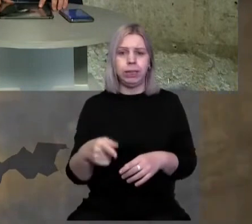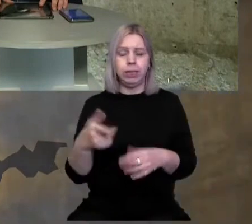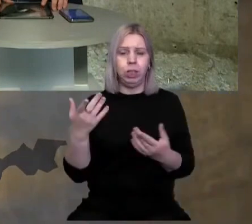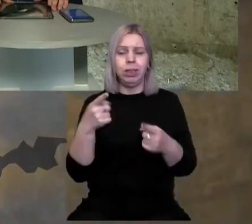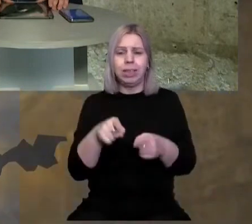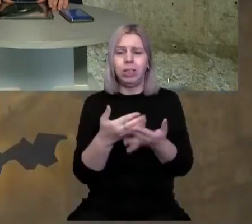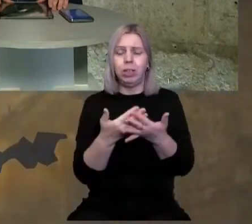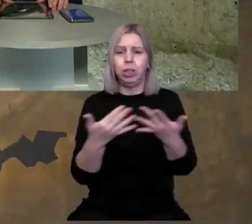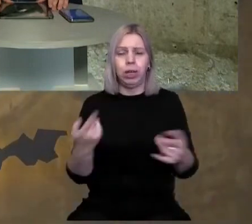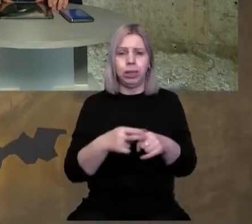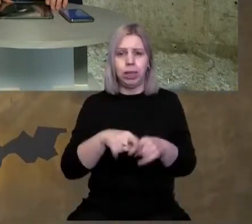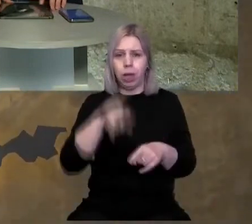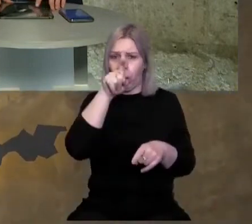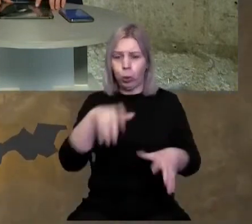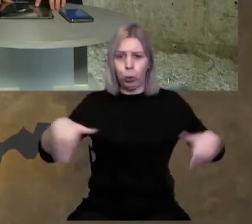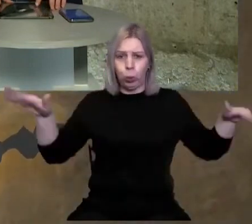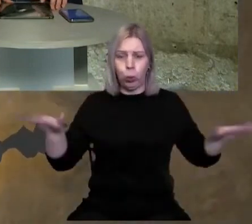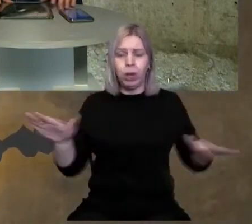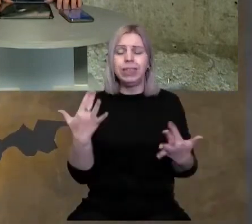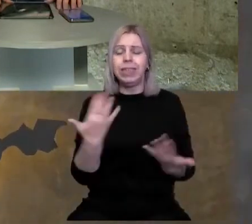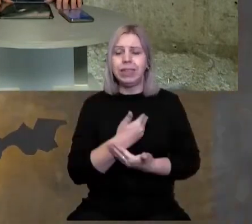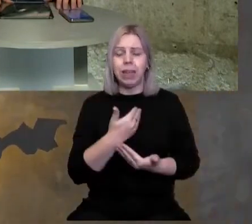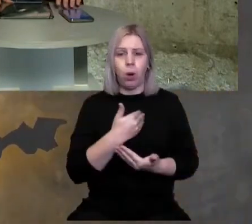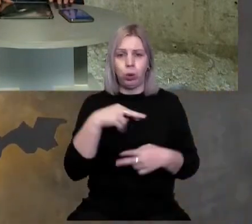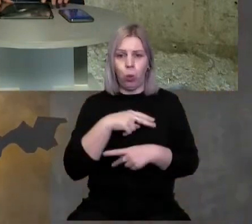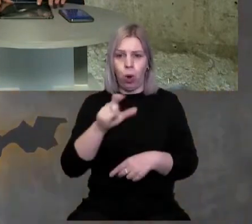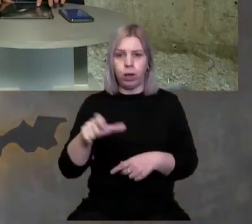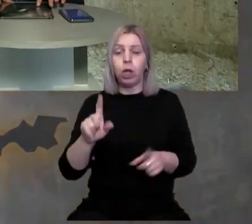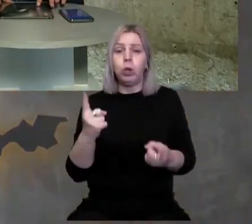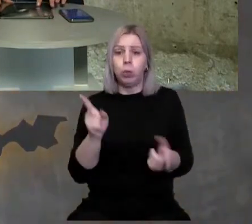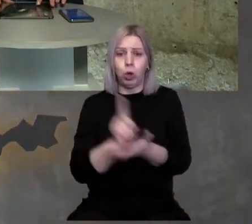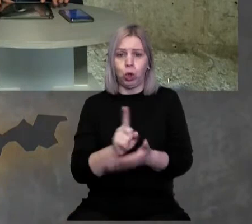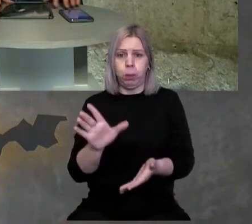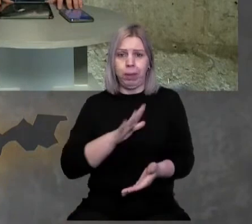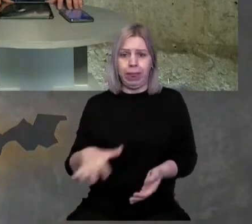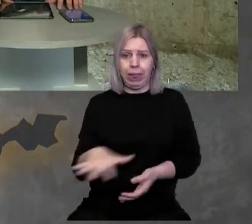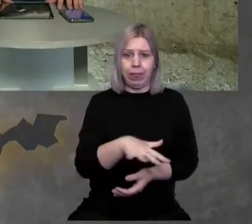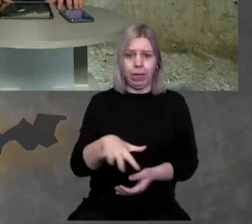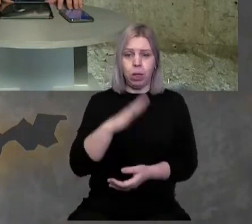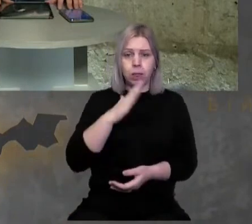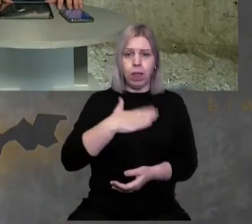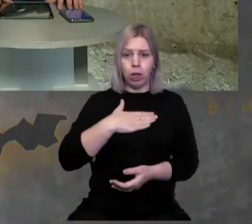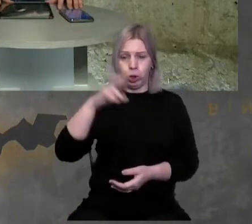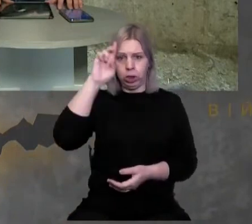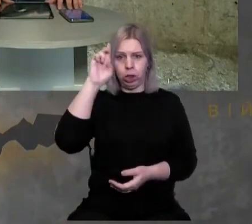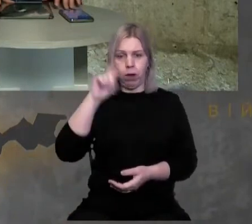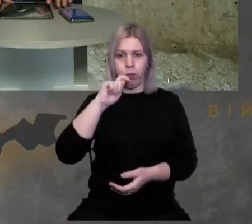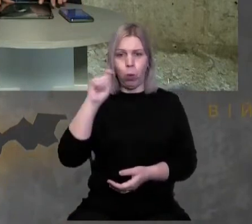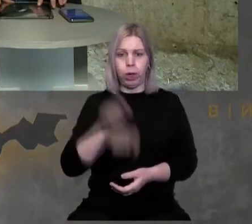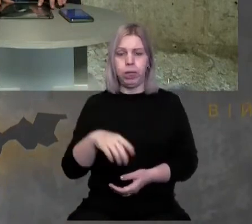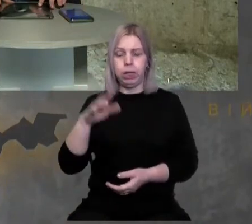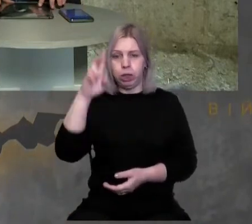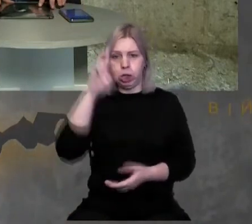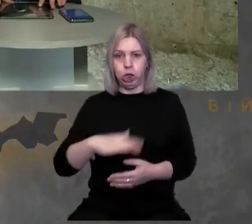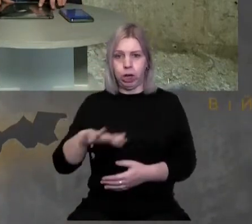цих турлів, скільки захочуть угорці. Але чого він має бути на території нашої держави, української